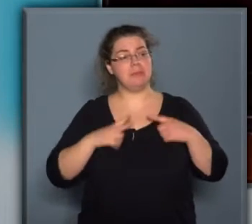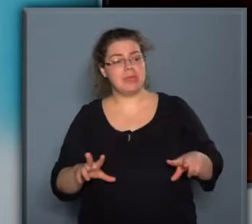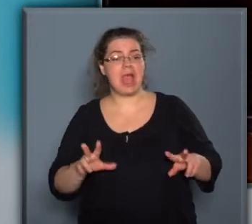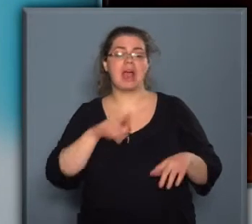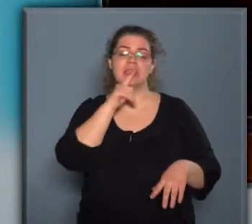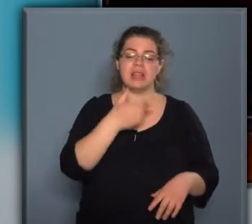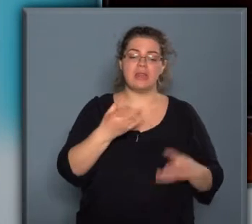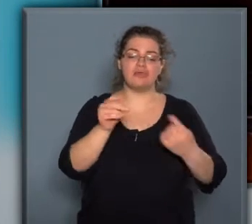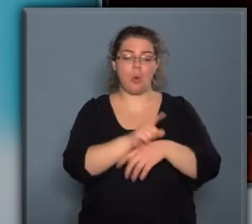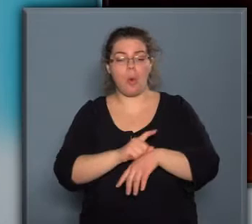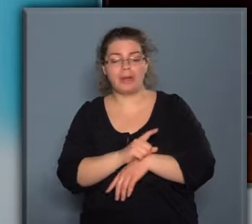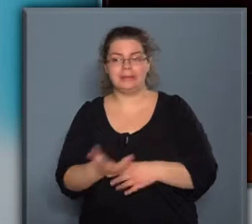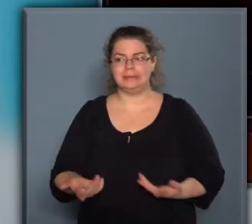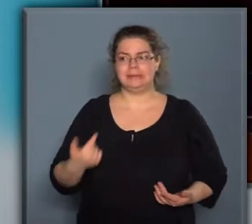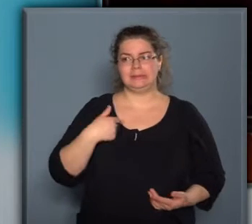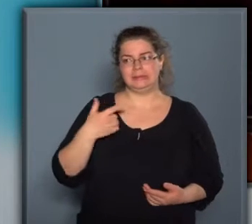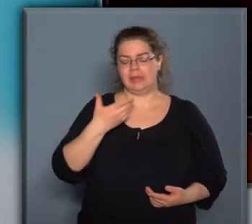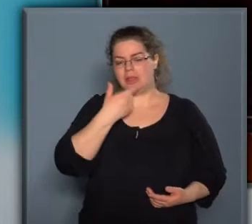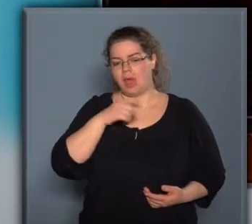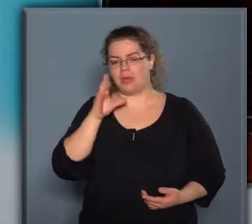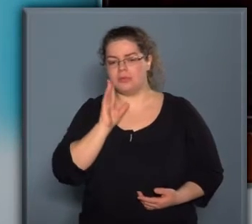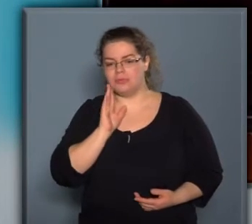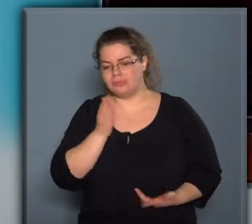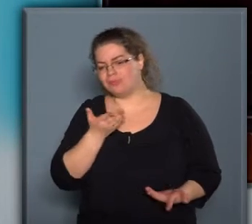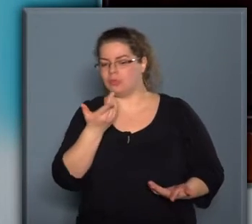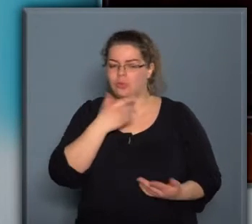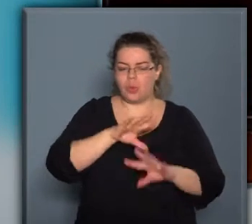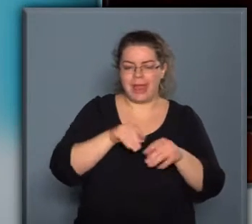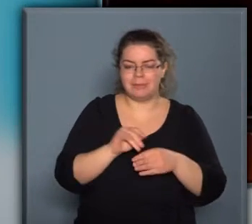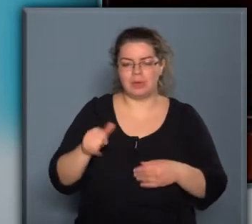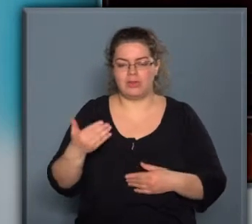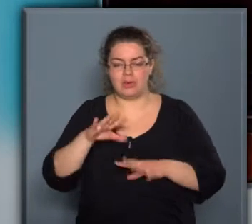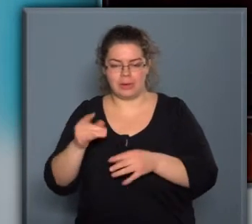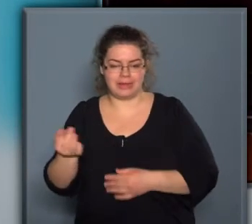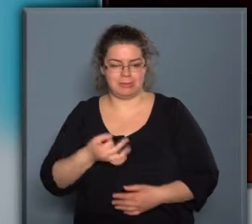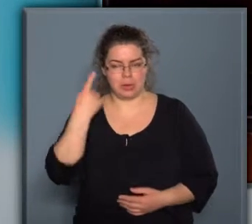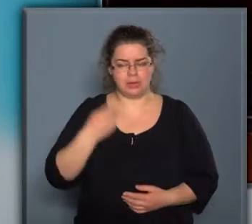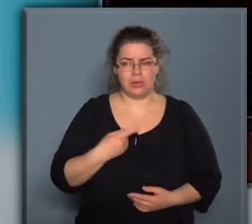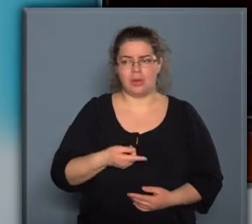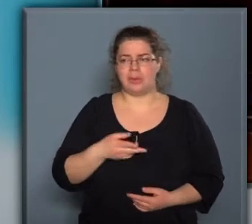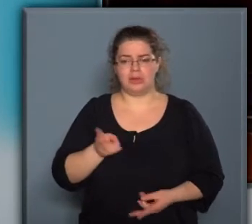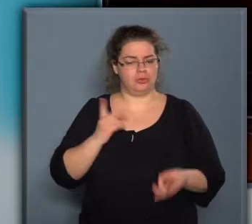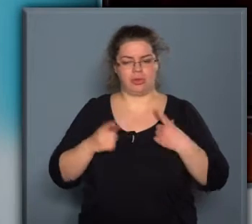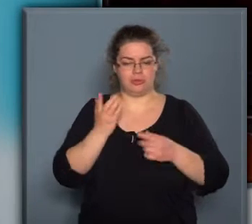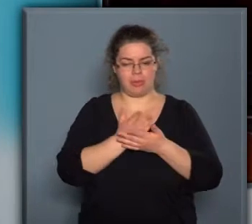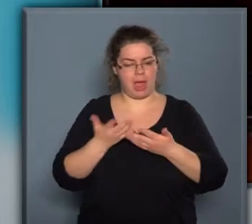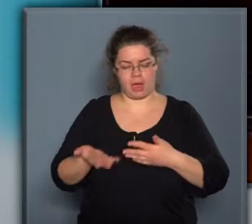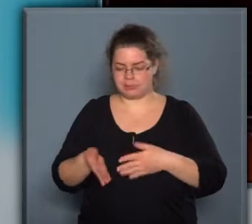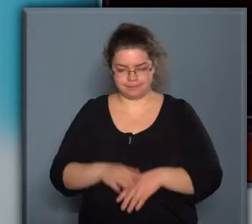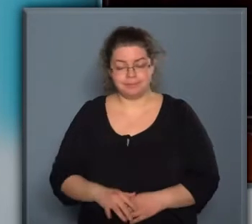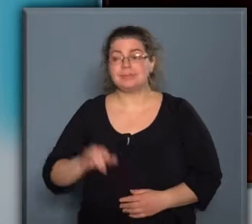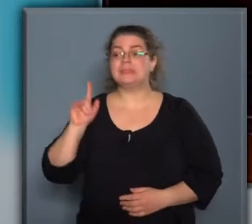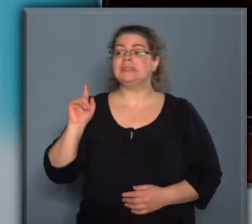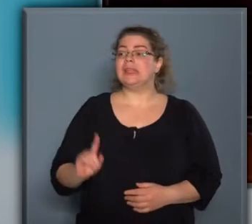lesz egy csomó időd, és én a nagyszüleimtől és a szüleimtől tudom, akik már sajnos nincsenek köztünk, hogy mindig elmondták, hogy na akkor van az embernek